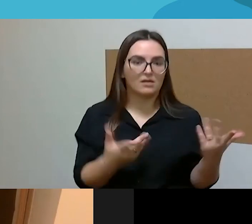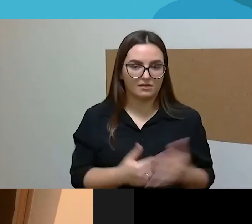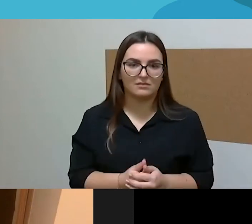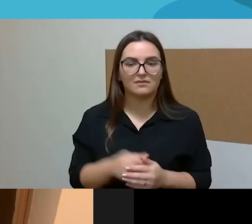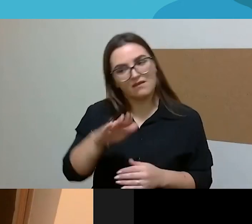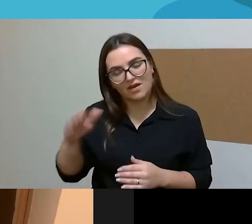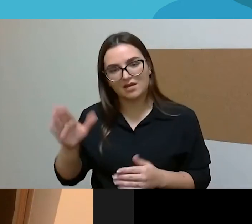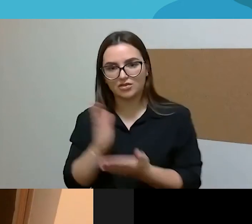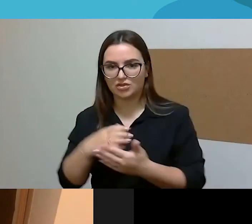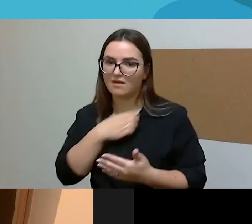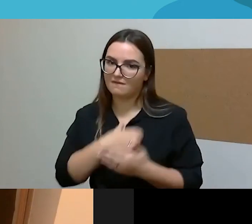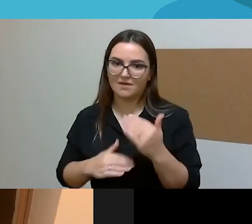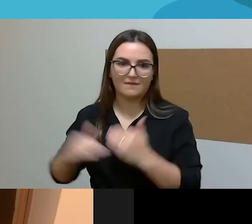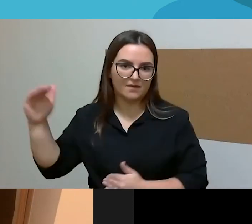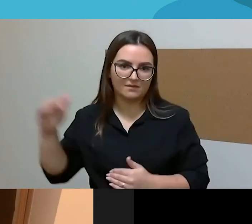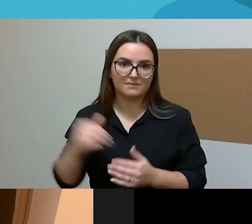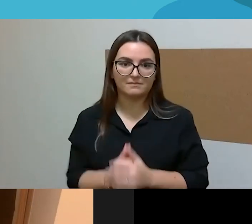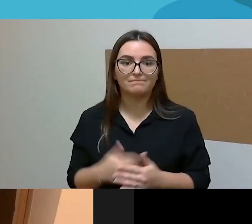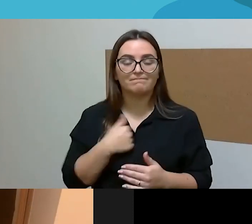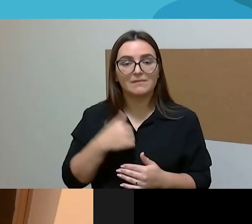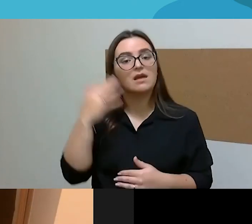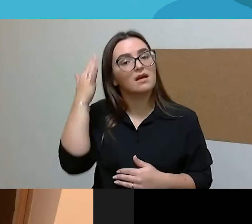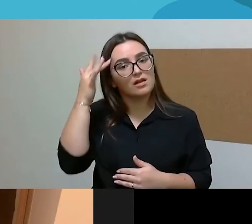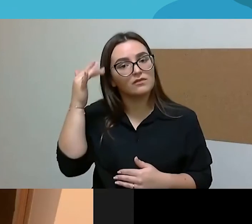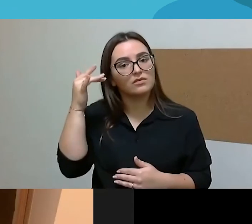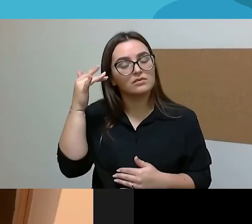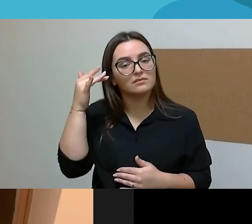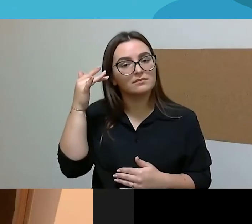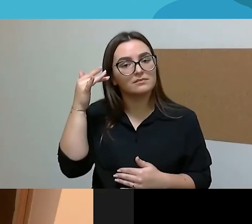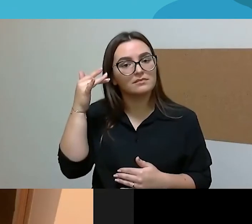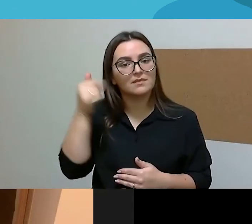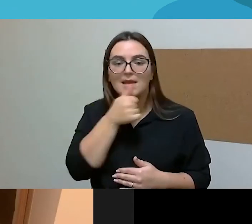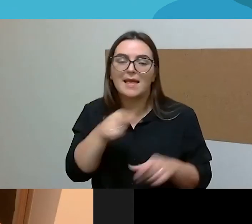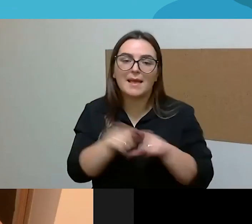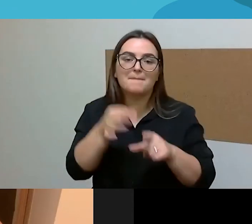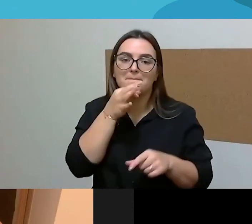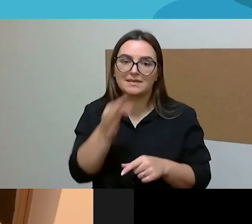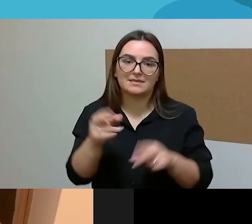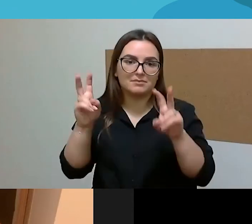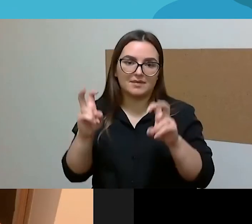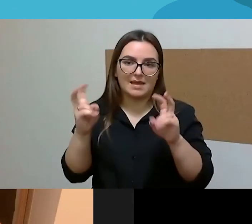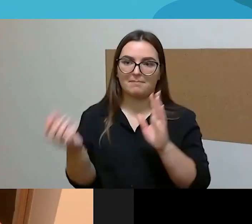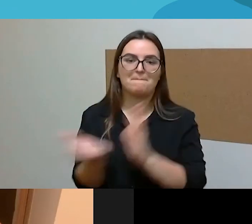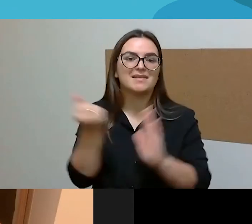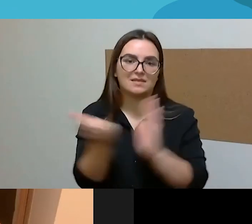esmeninius obus ir norus. Tai manau, kad tai yra, na, pavadinkime tai pasiekimu, nežinau.